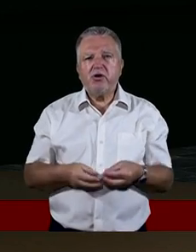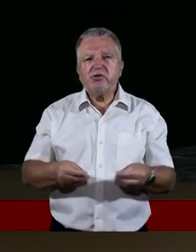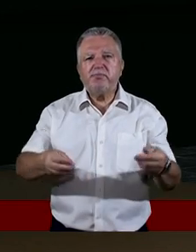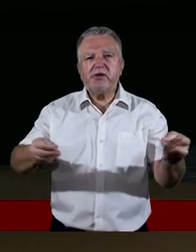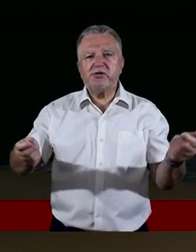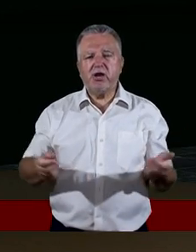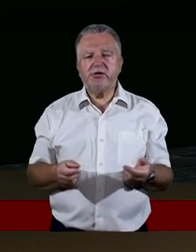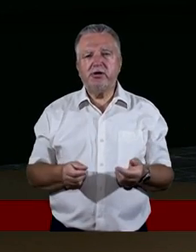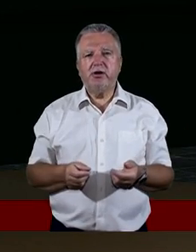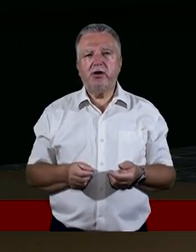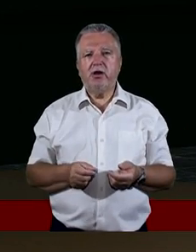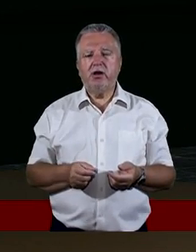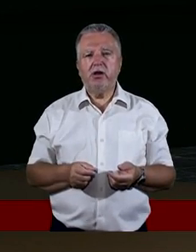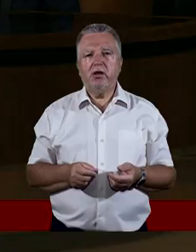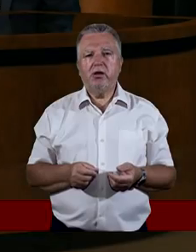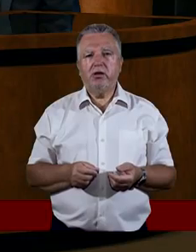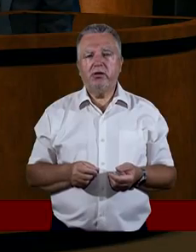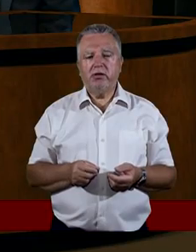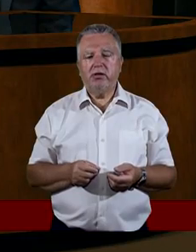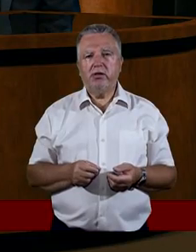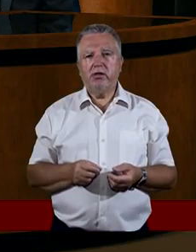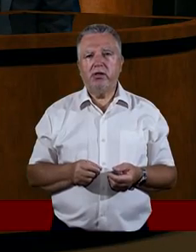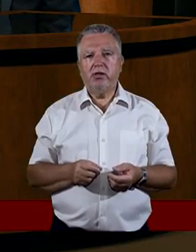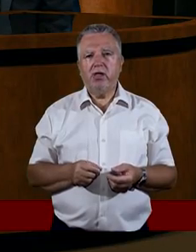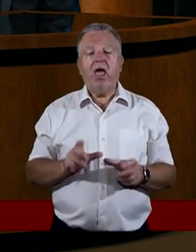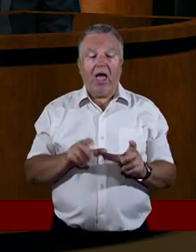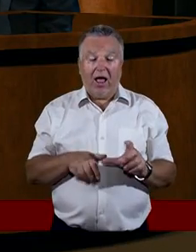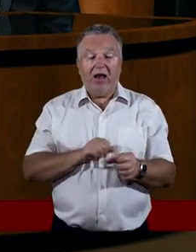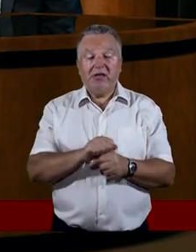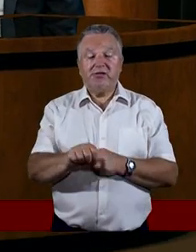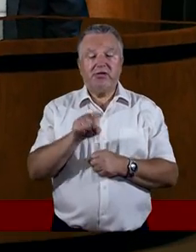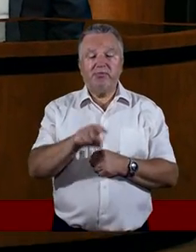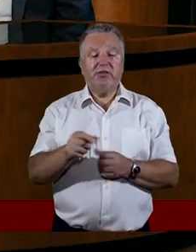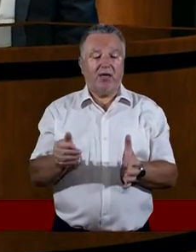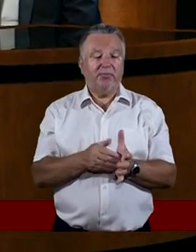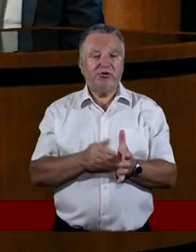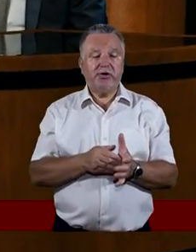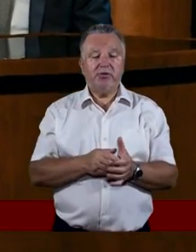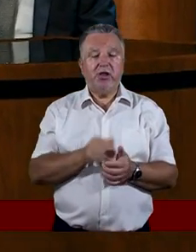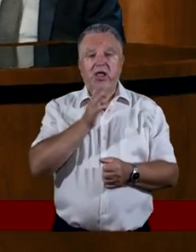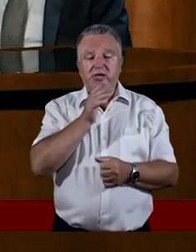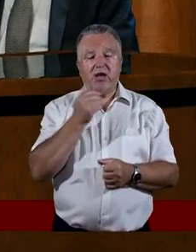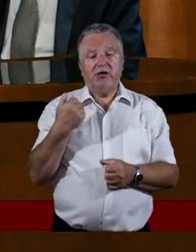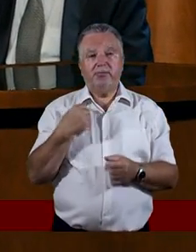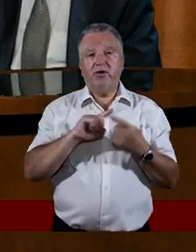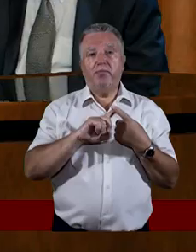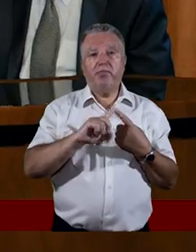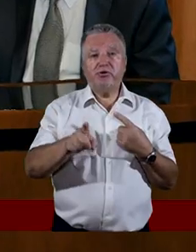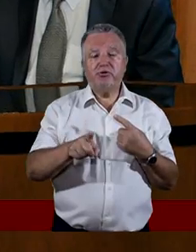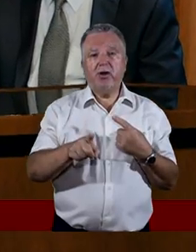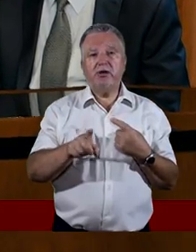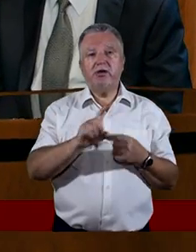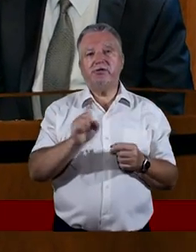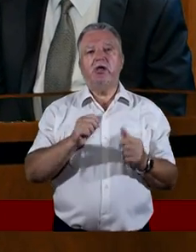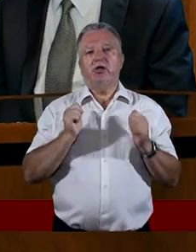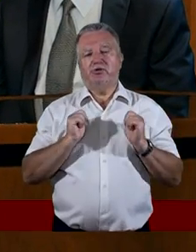jest coś okropnego. No to jest trudno, dlatego tym bardziej jesteśmy tam potrzebni. dokładnie. Izraelici zostali wysłani ze spokojnej, bogobojnej